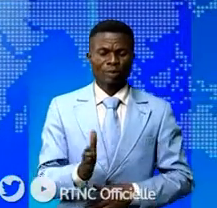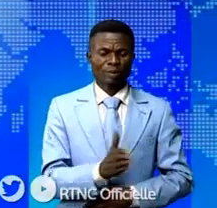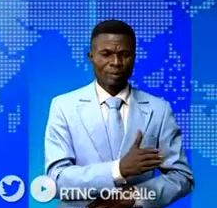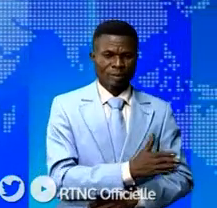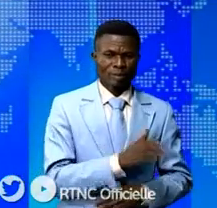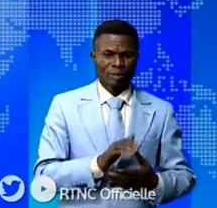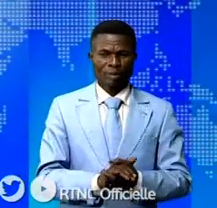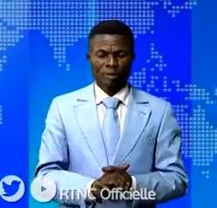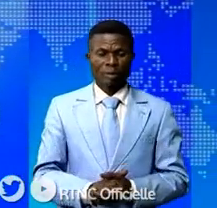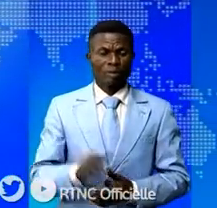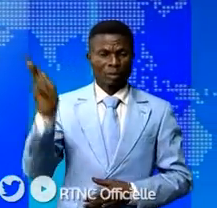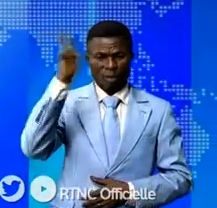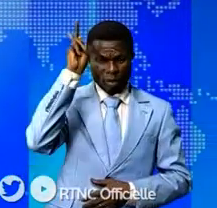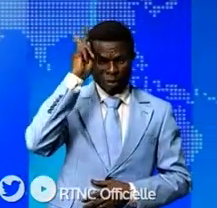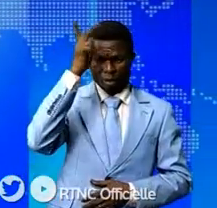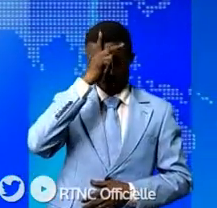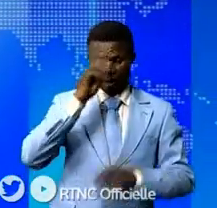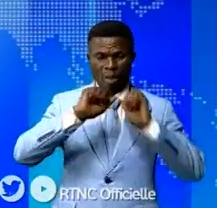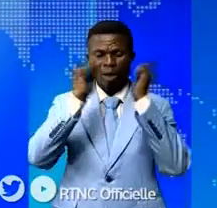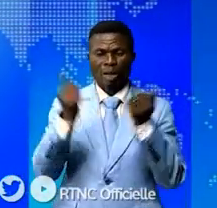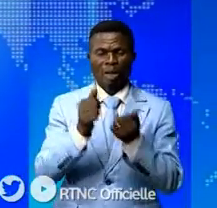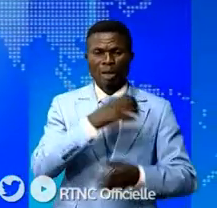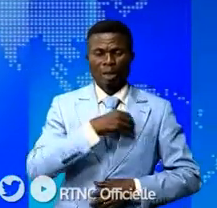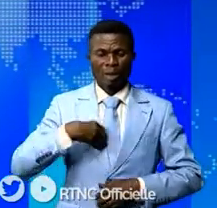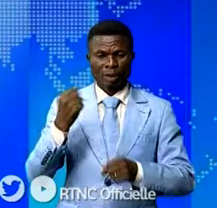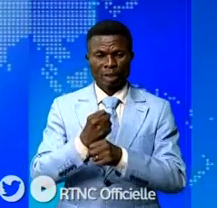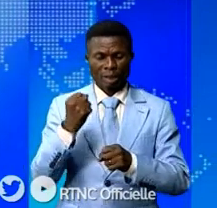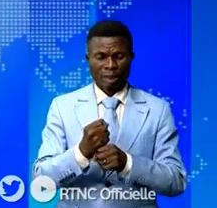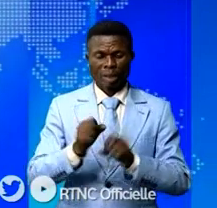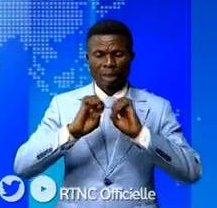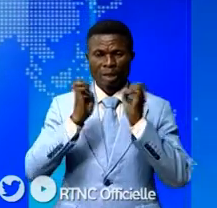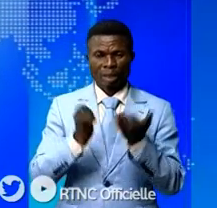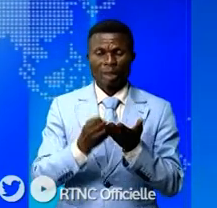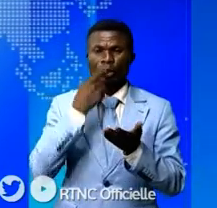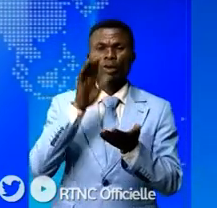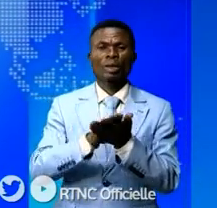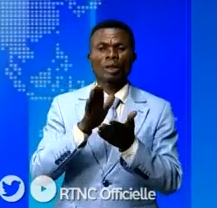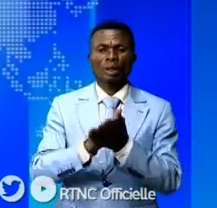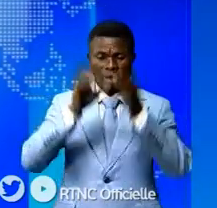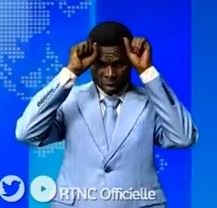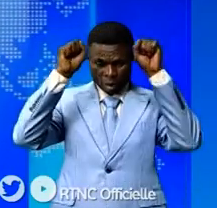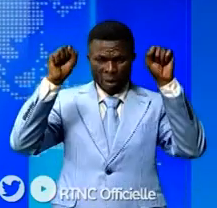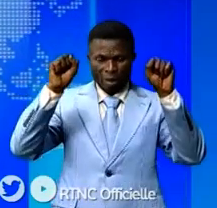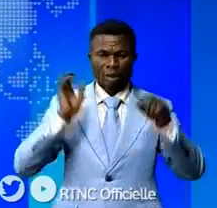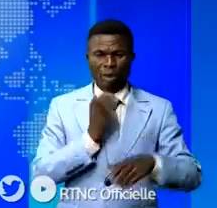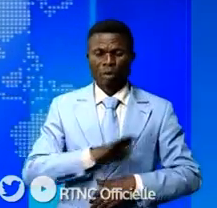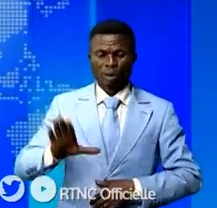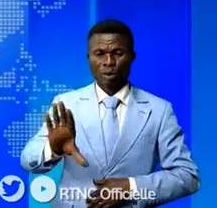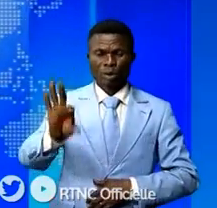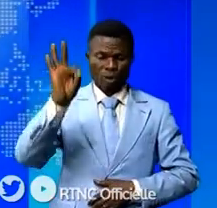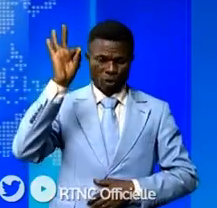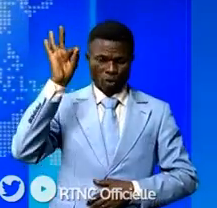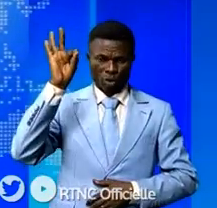Et dans le Hokatanga l'Association des femmes entrepreneurs remercie le président de la République pour la nomination